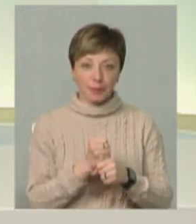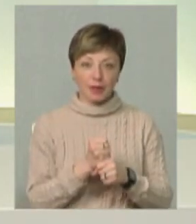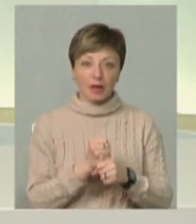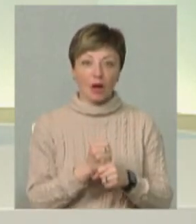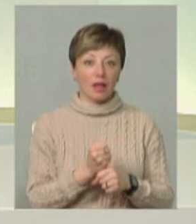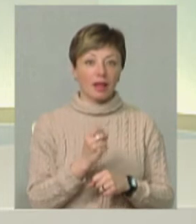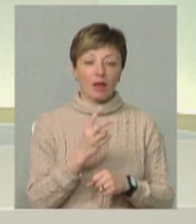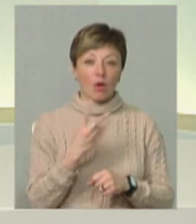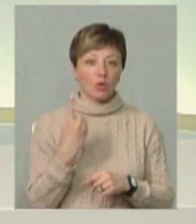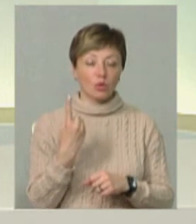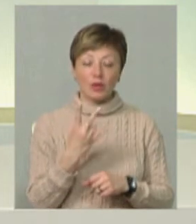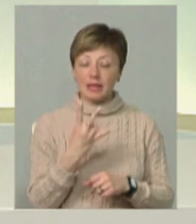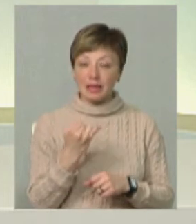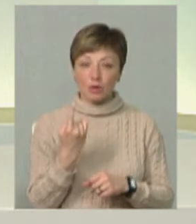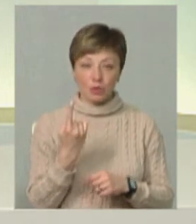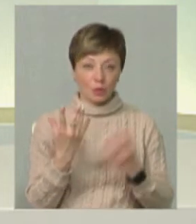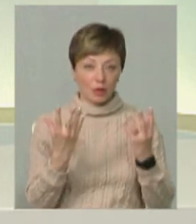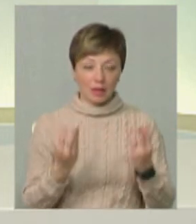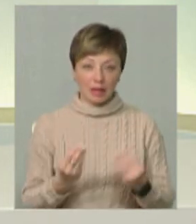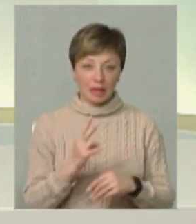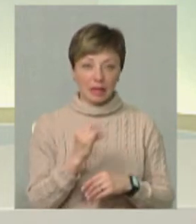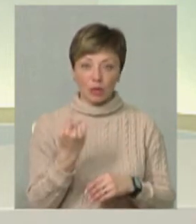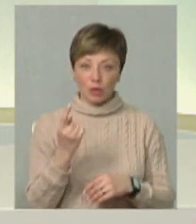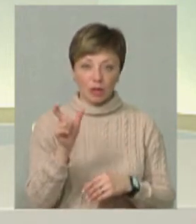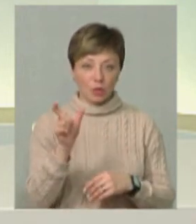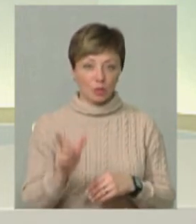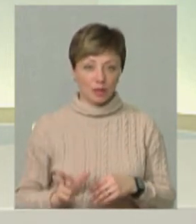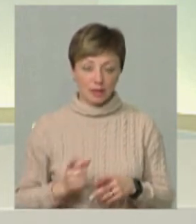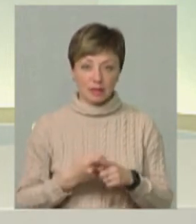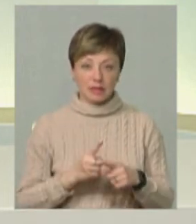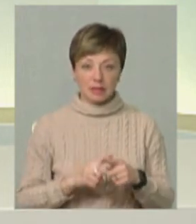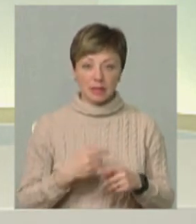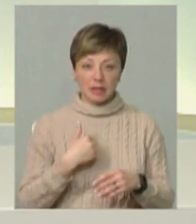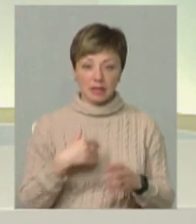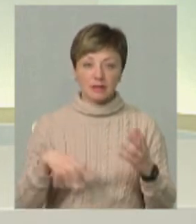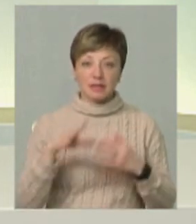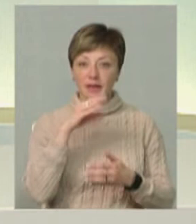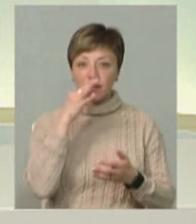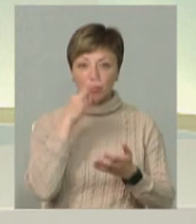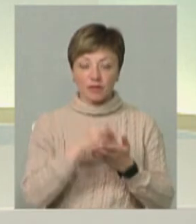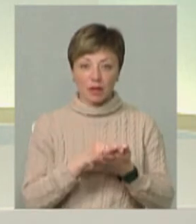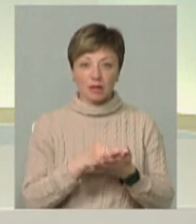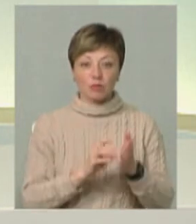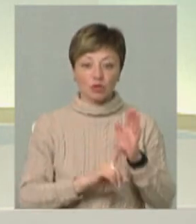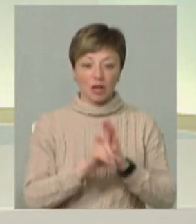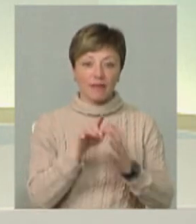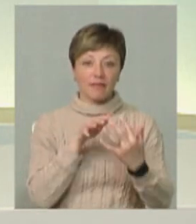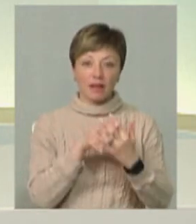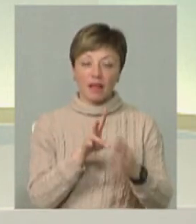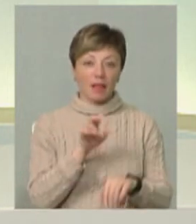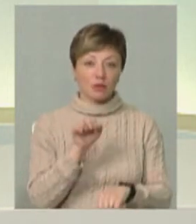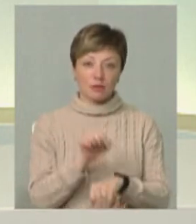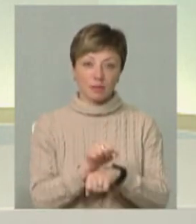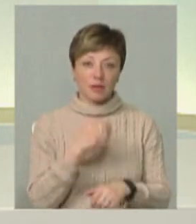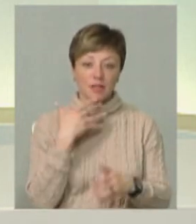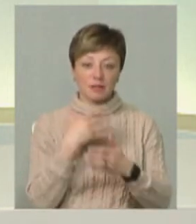ми ні одного дня, до речі, ні одного дня, ні однієї людини, це я з цієї відповідальності заявляю, від початку війни ми не зупинили